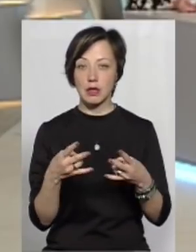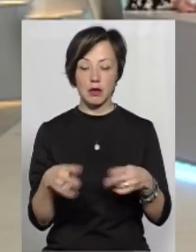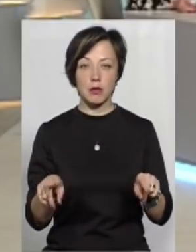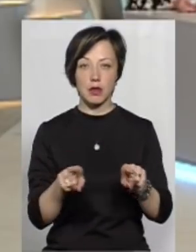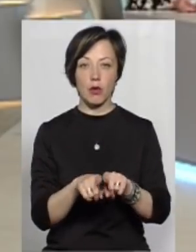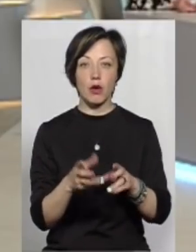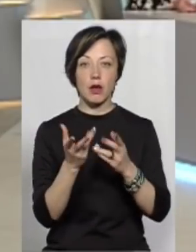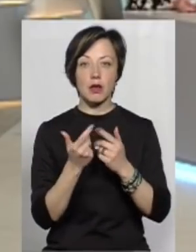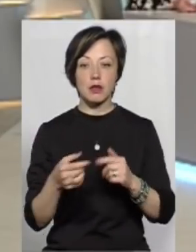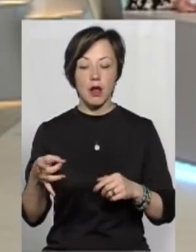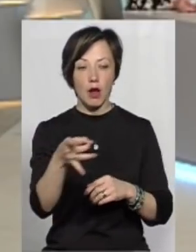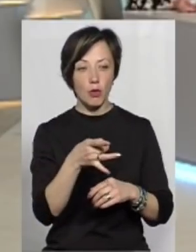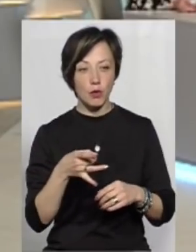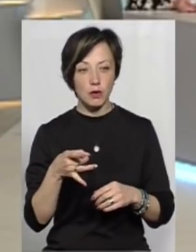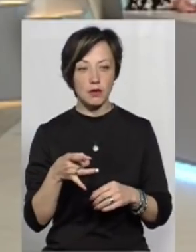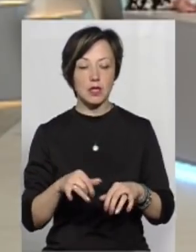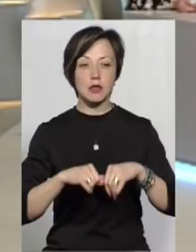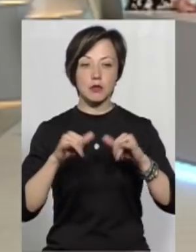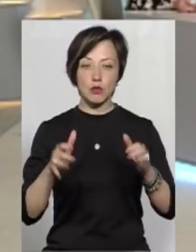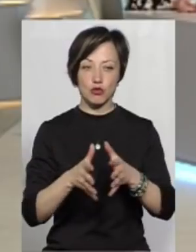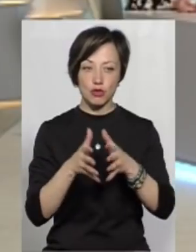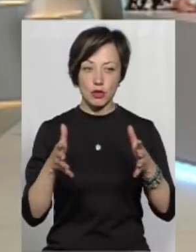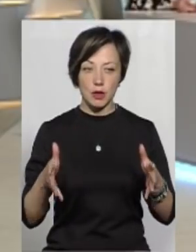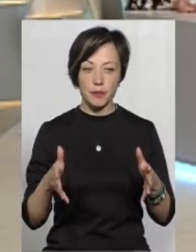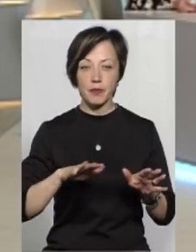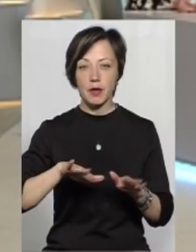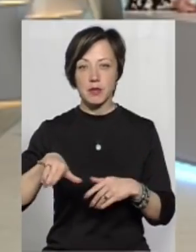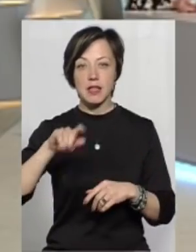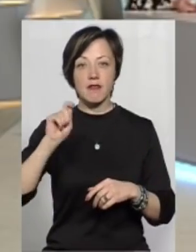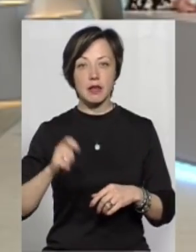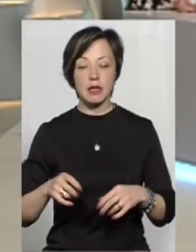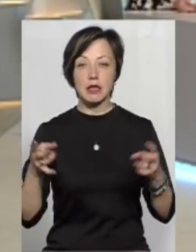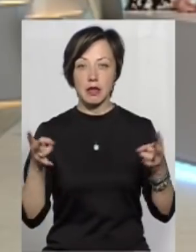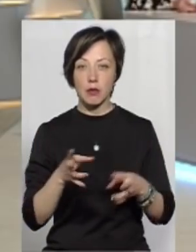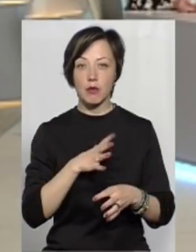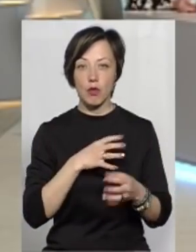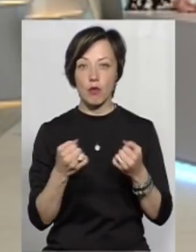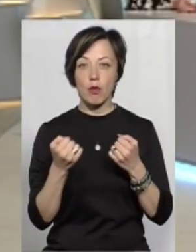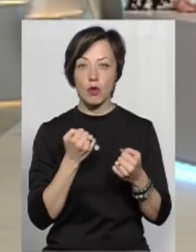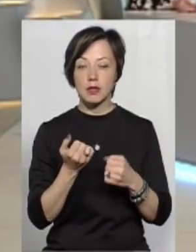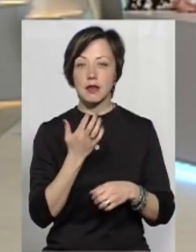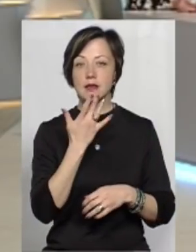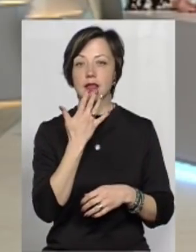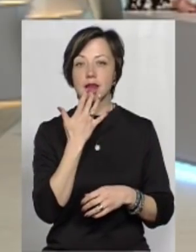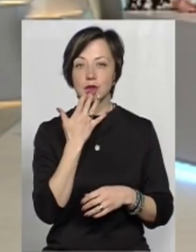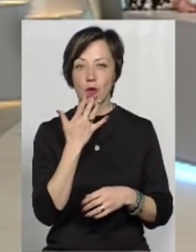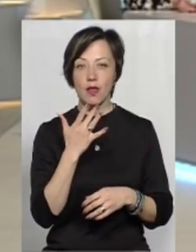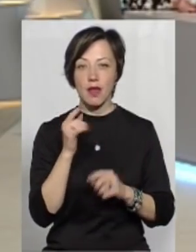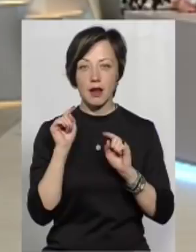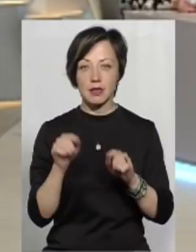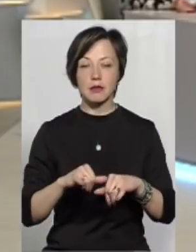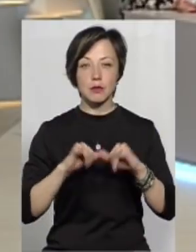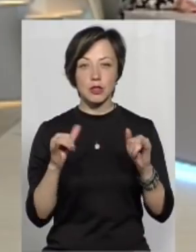такої кількості районів. Їх збільшили. Після війни треба було боротися з націоналістами. Знову збільшили